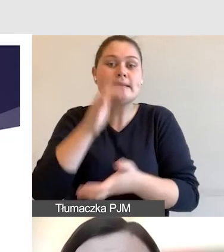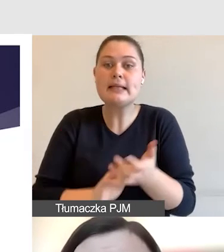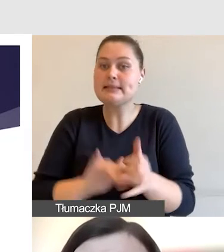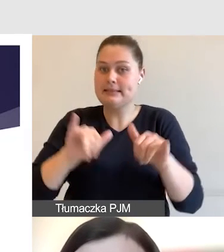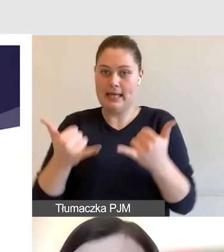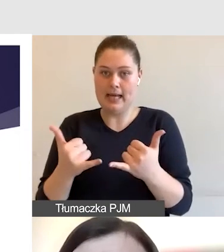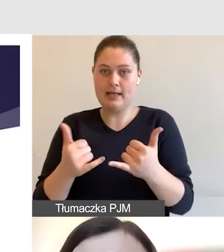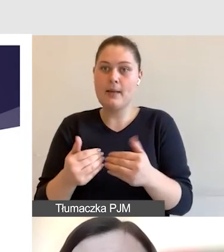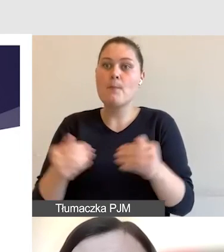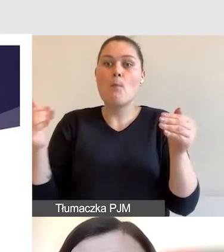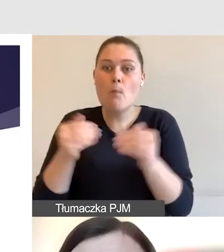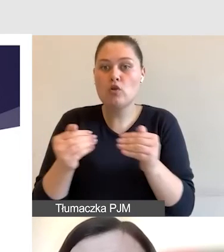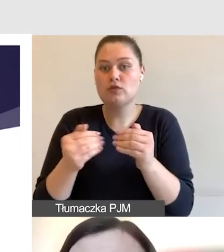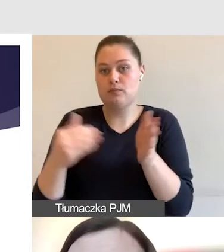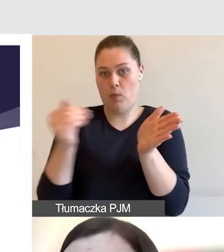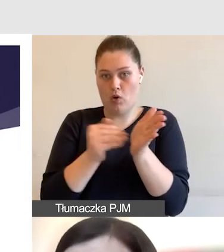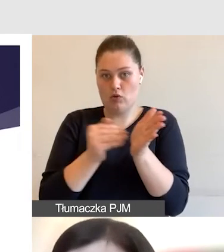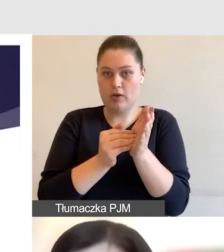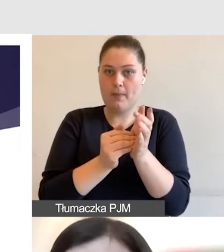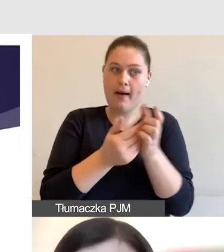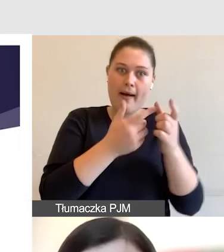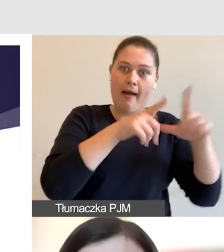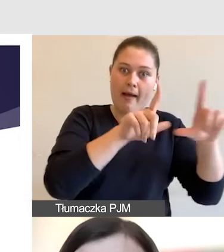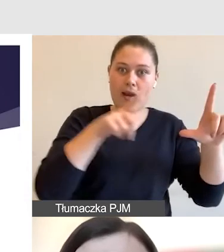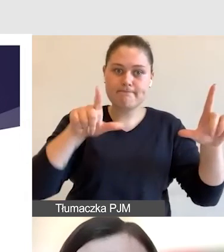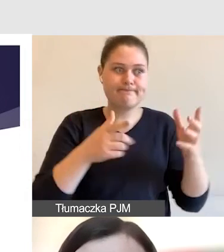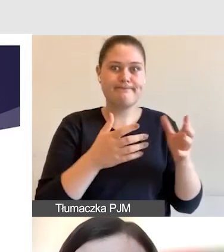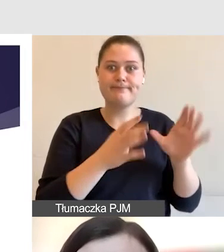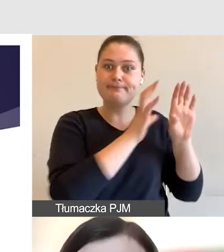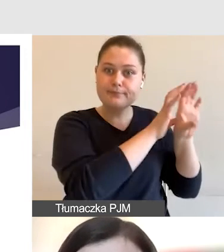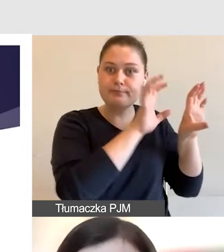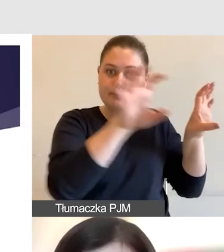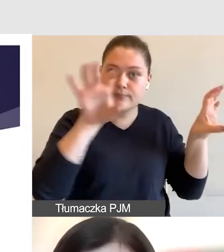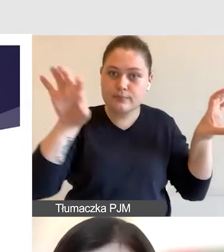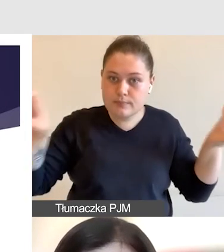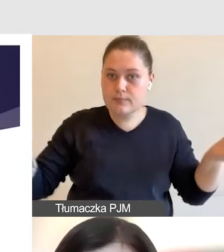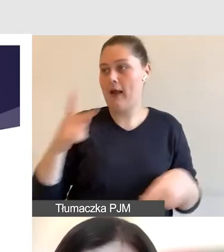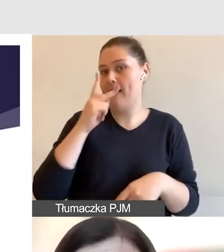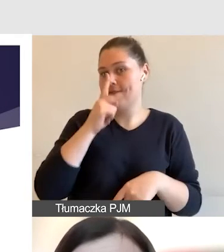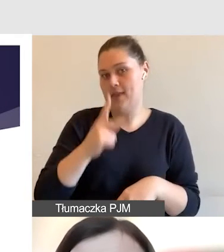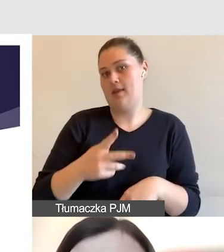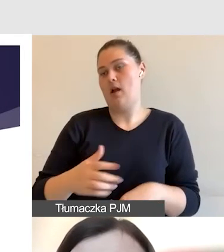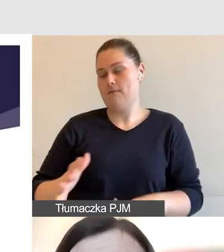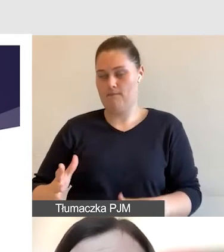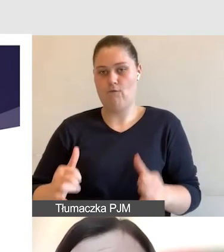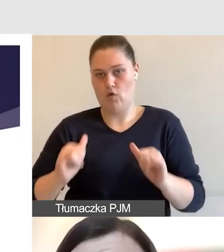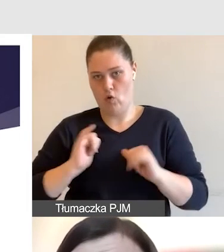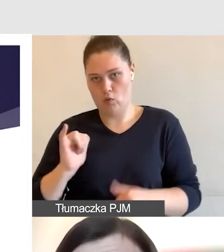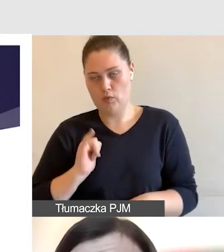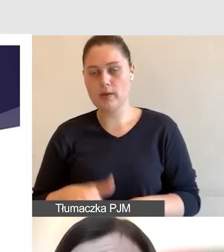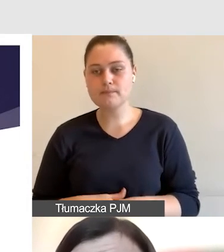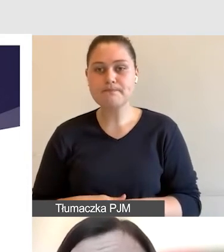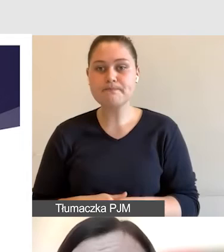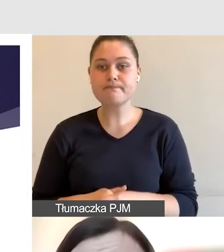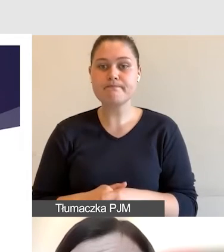W połowie długiej sali powinny się pojawić dodatkowe ekrany z prezentacją. Z tego